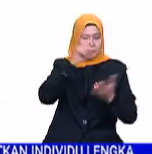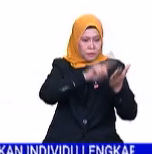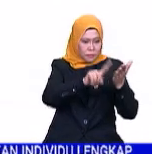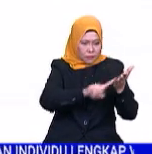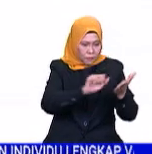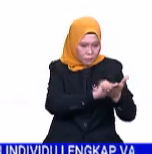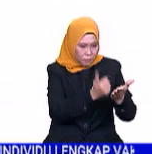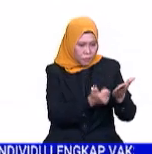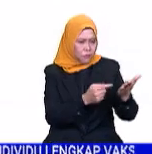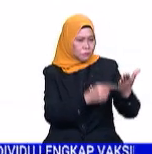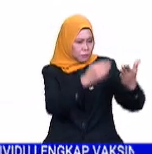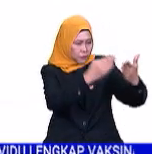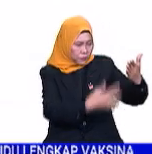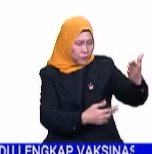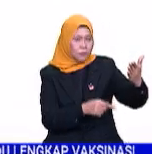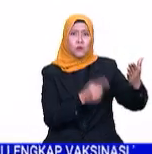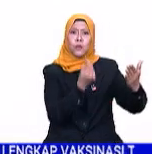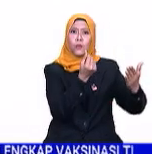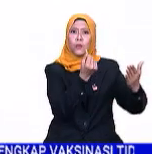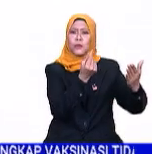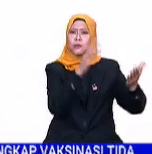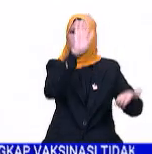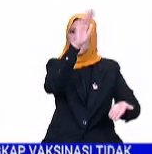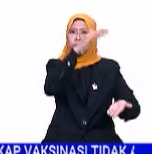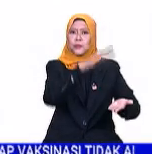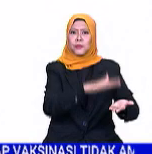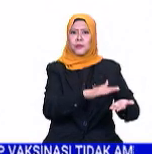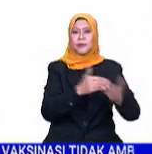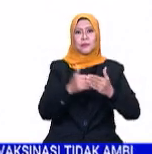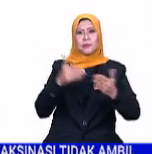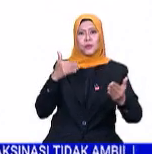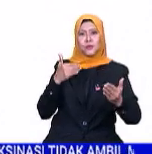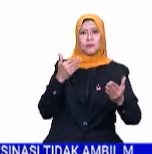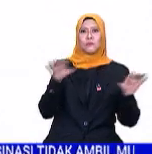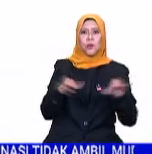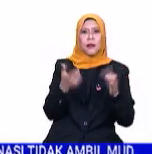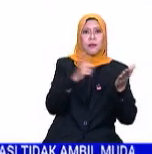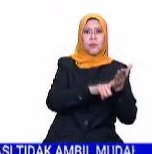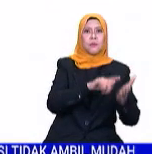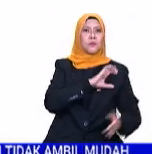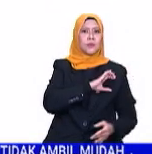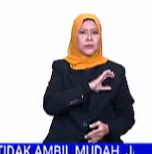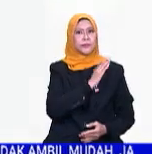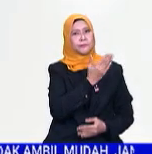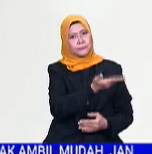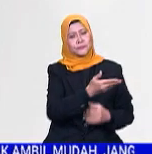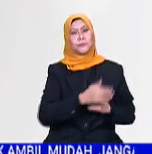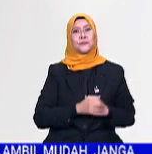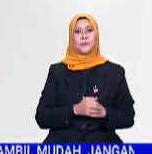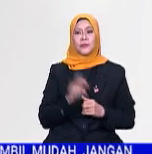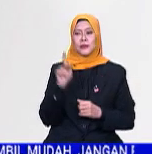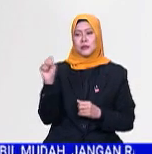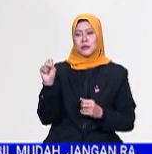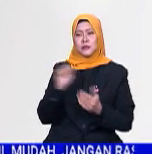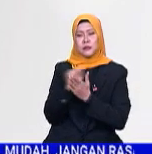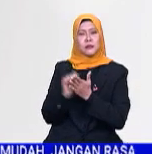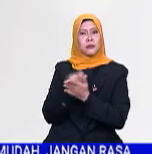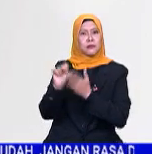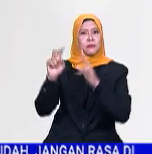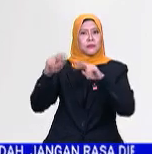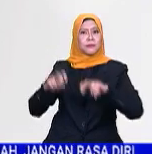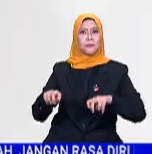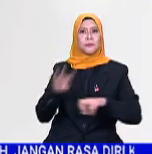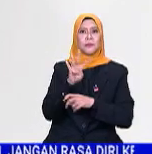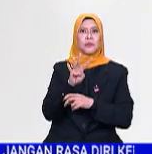akaun banknya dan mendapati wang telah berkurangan sebelum membuat laporan polis. Kes disiasat mengikut Seksyen